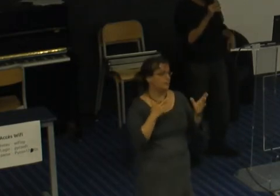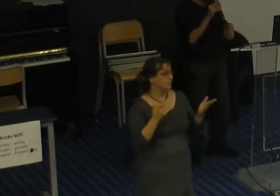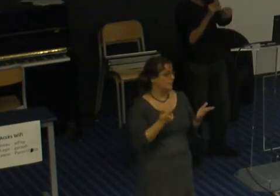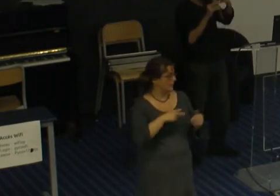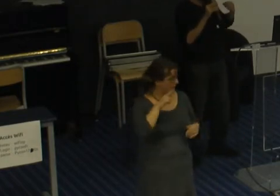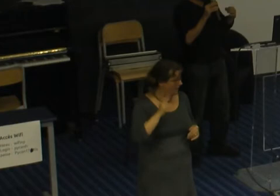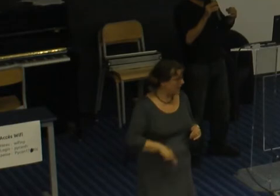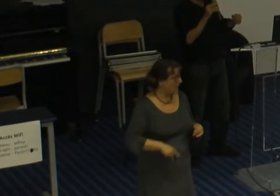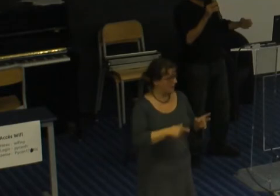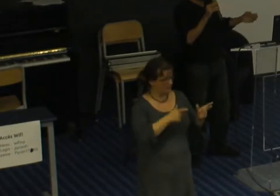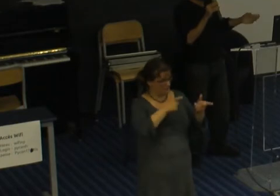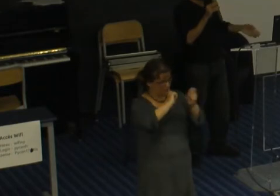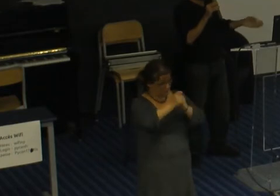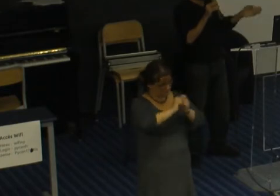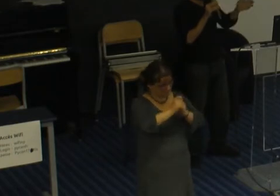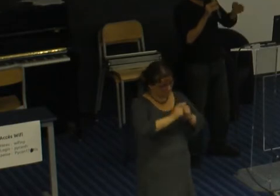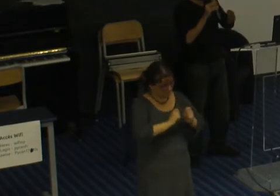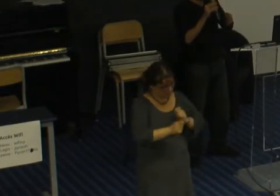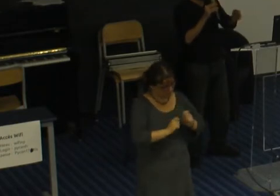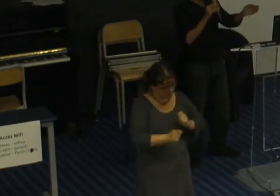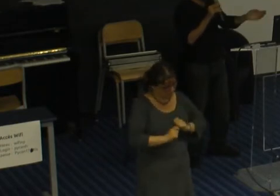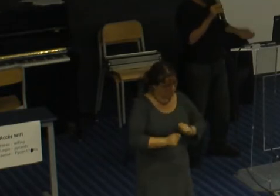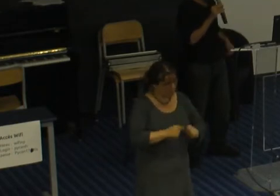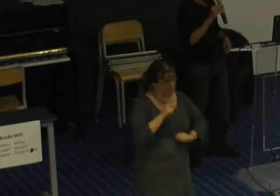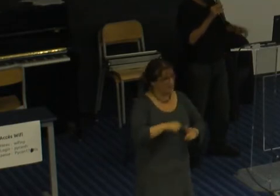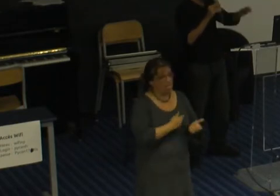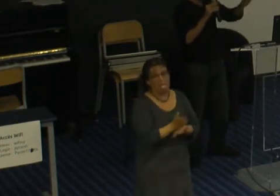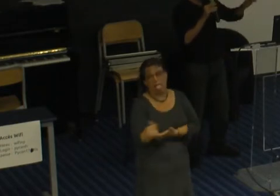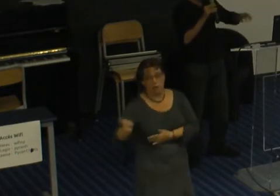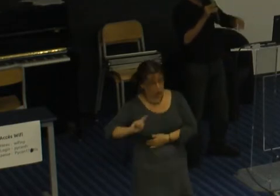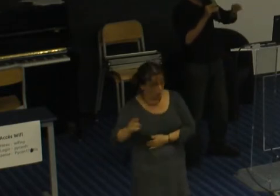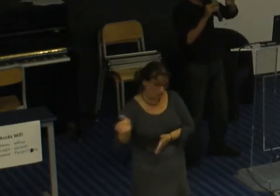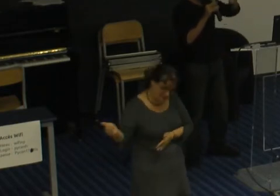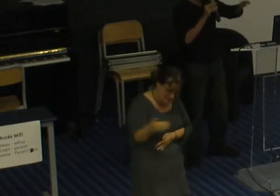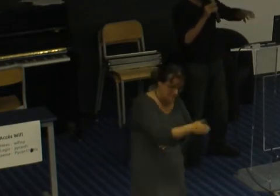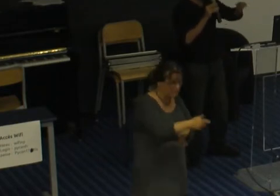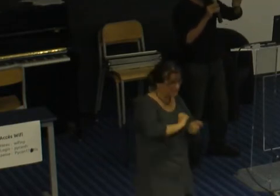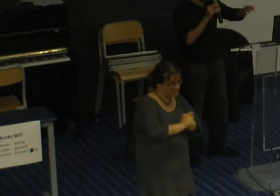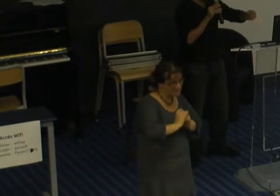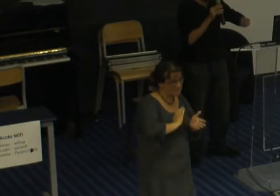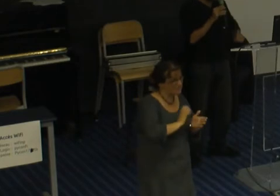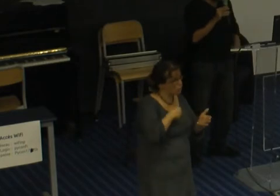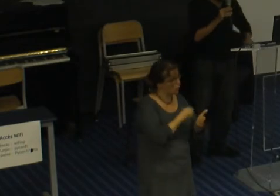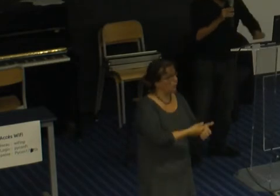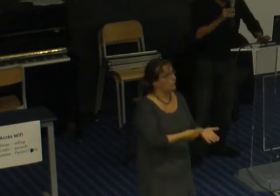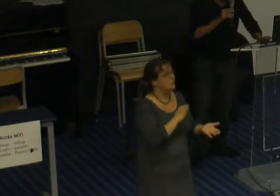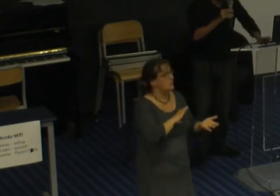sophismes possibles pour dérailler la discussion sur autre chose et là je vais vous donner tous les conseils pour y arriver